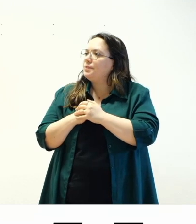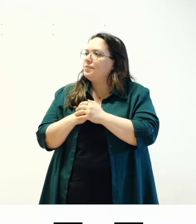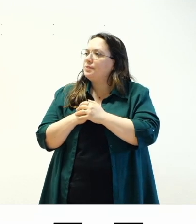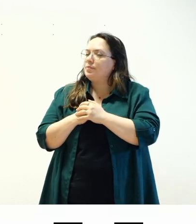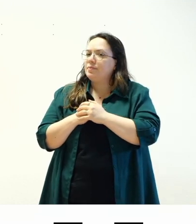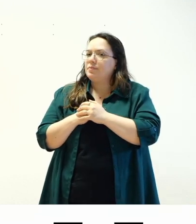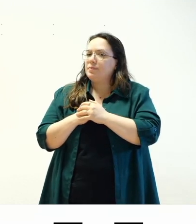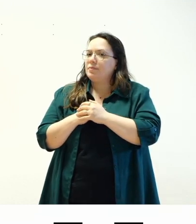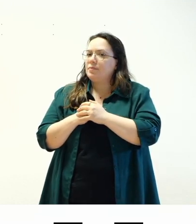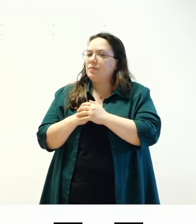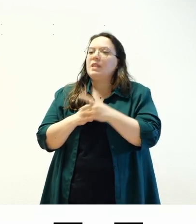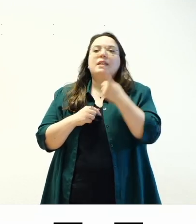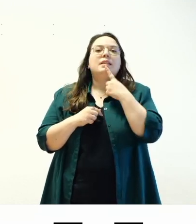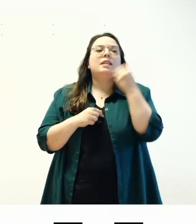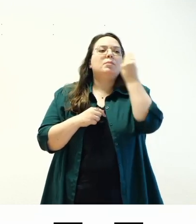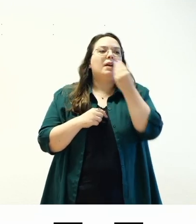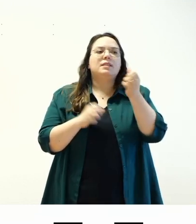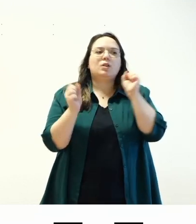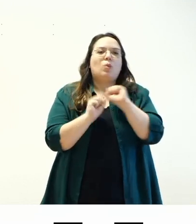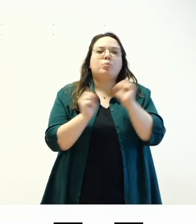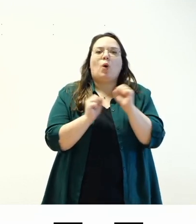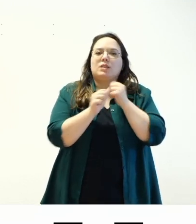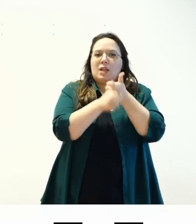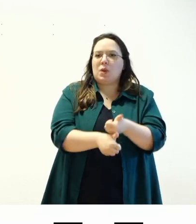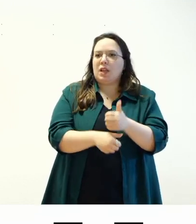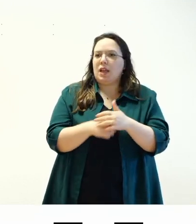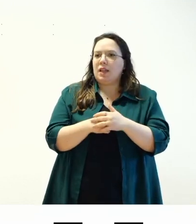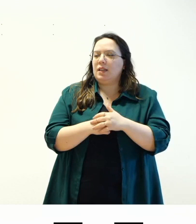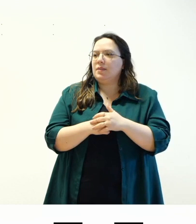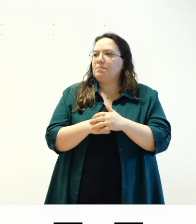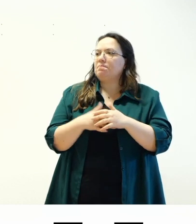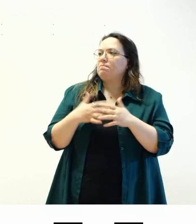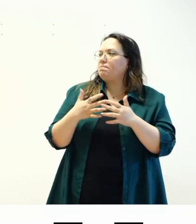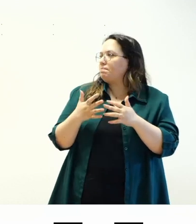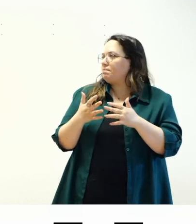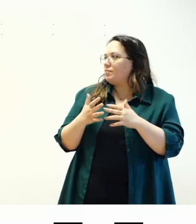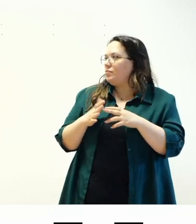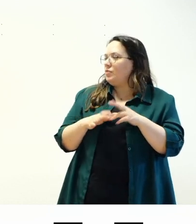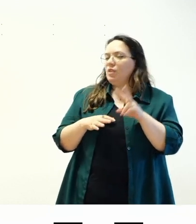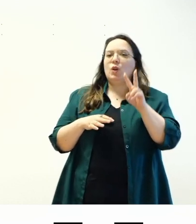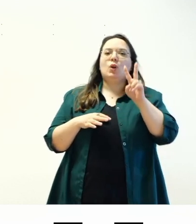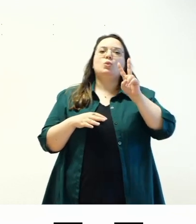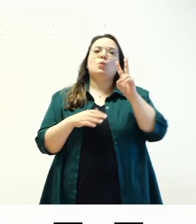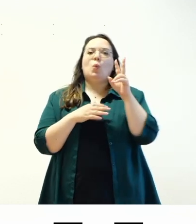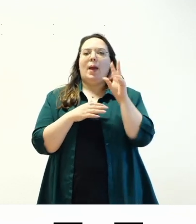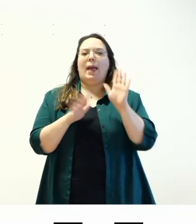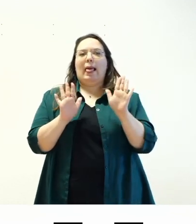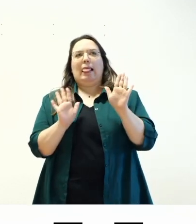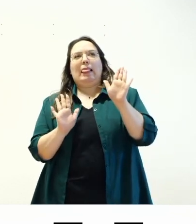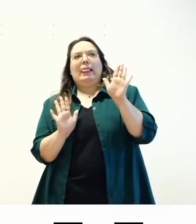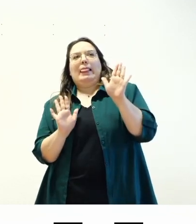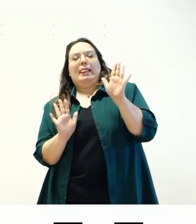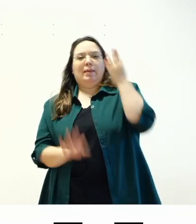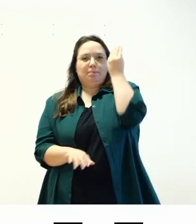chi pensa che non possa rappresentare le wcag allora abbiamo due mezze mani su che pensa di no